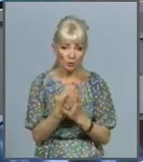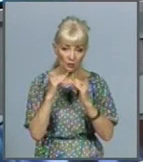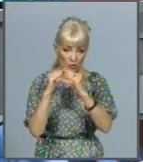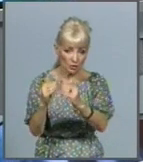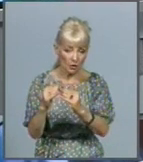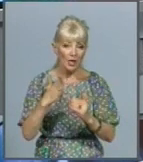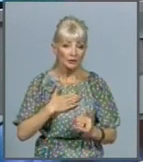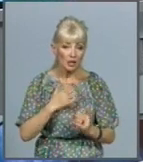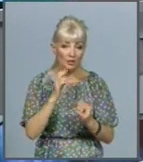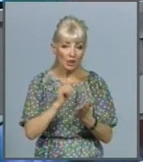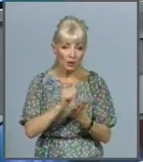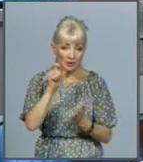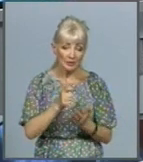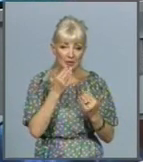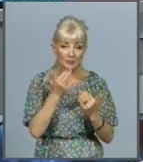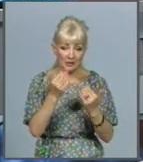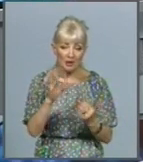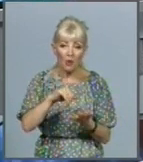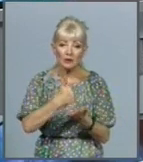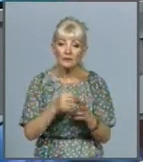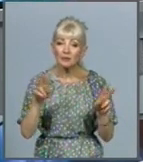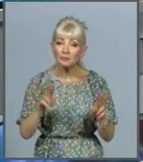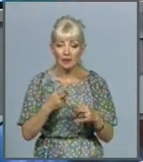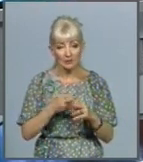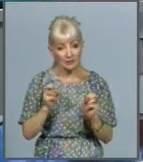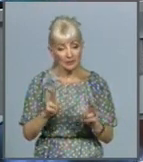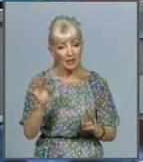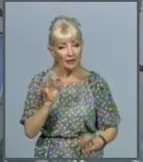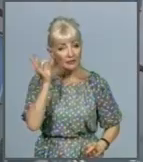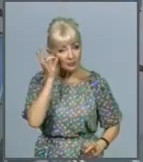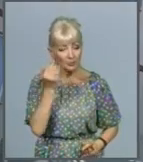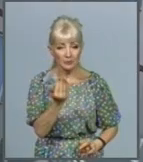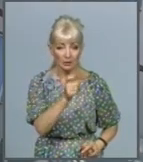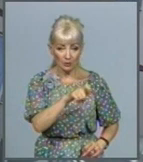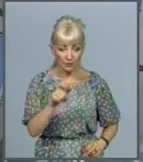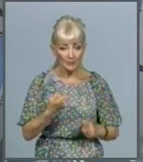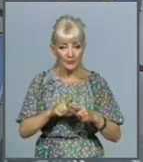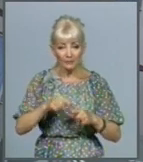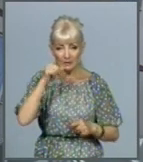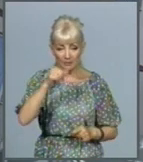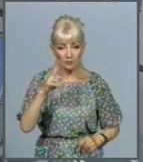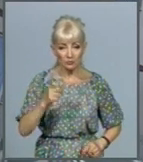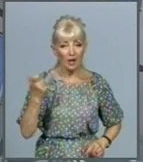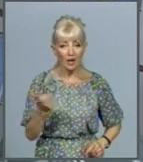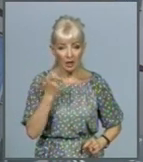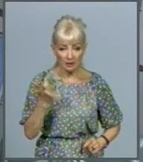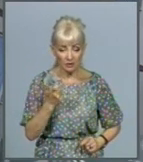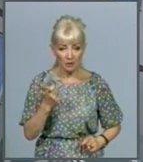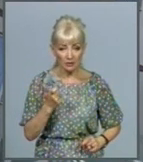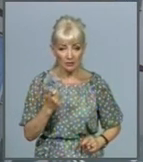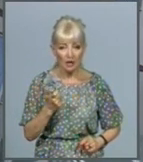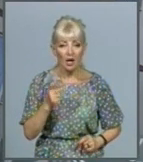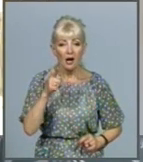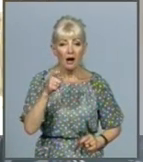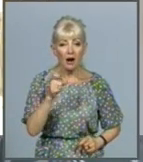вирішили запитати про основні правила безпеки та нагадати їх людям. Цьогоріч на Харківщині до газовиків надійшло